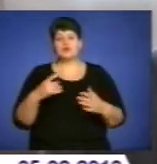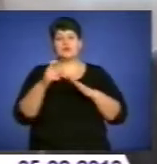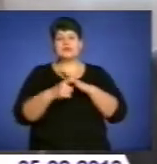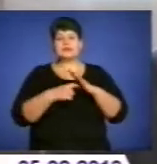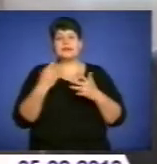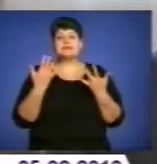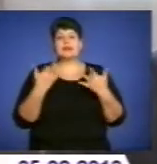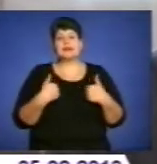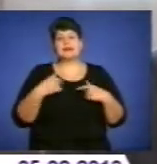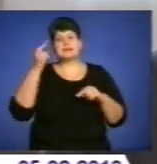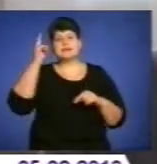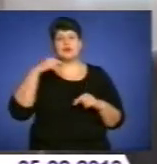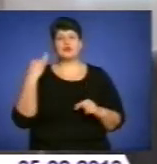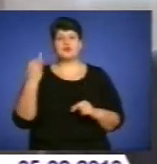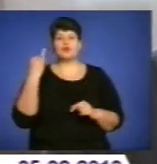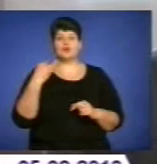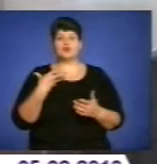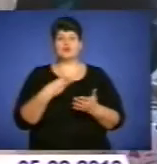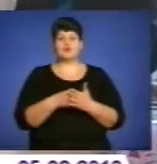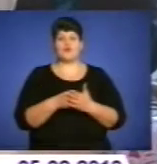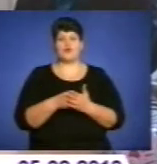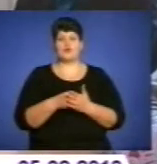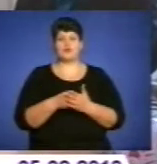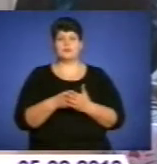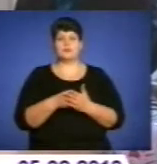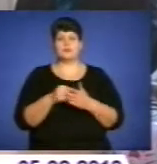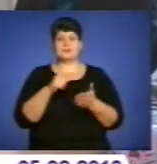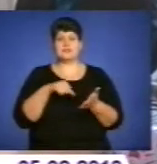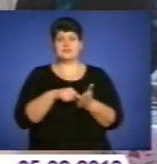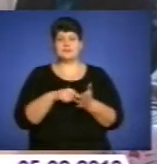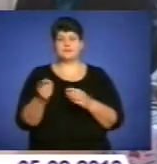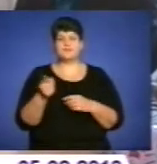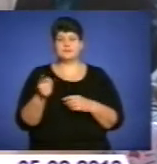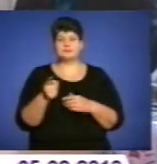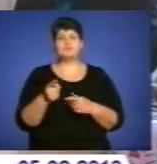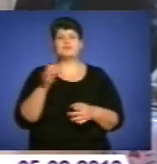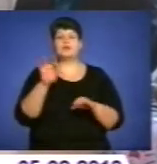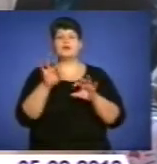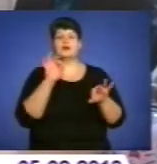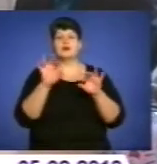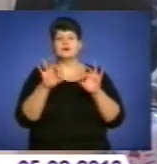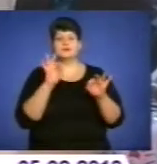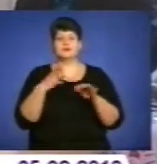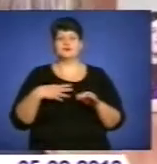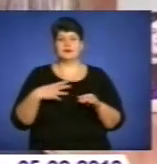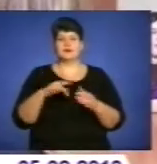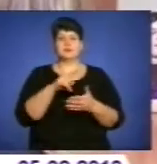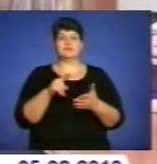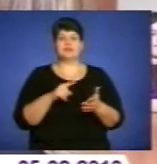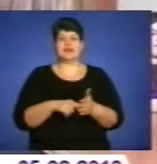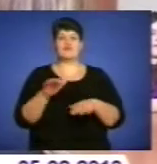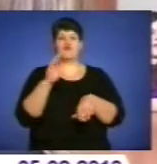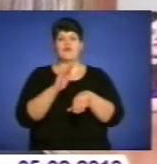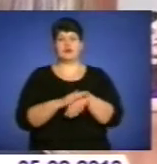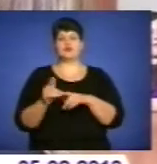наскільки я знаю історію свого рідного міста Тернополя. На кастингу школярів очікують запитання на знання фактів з готовими